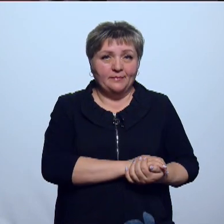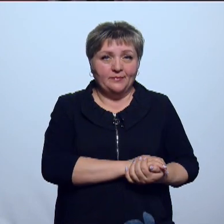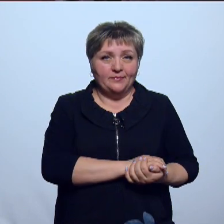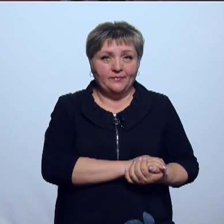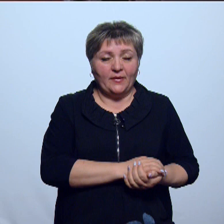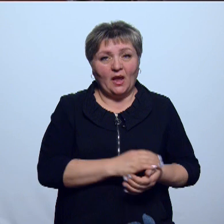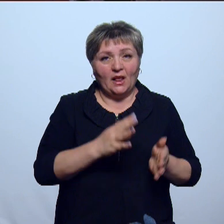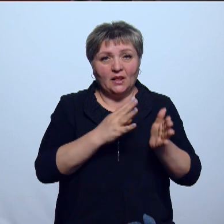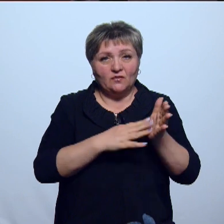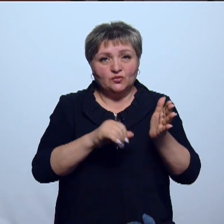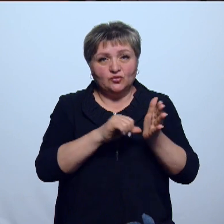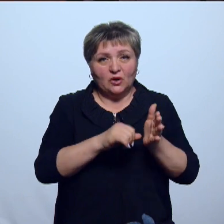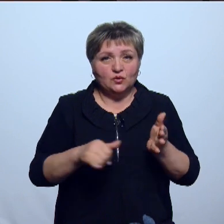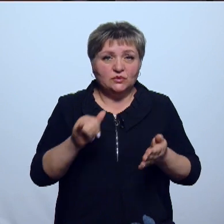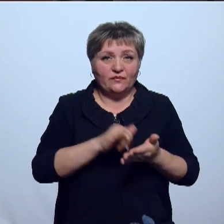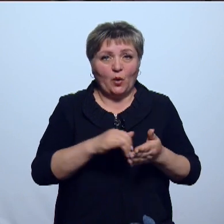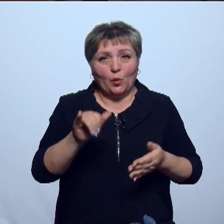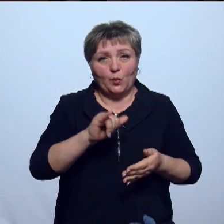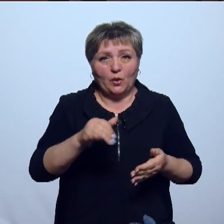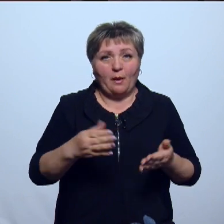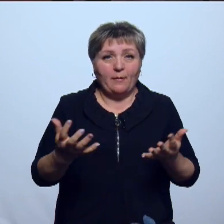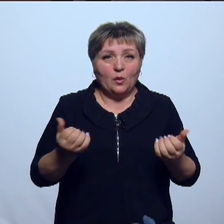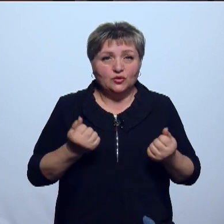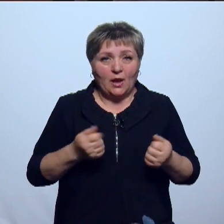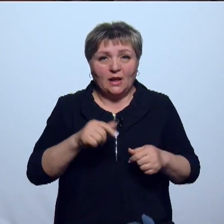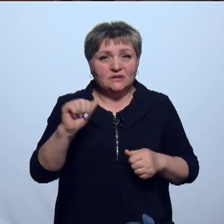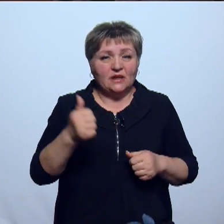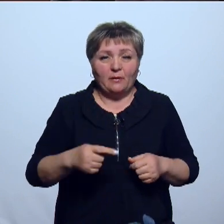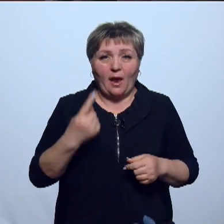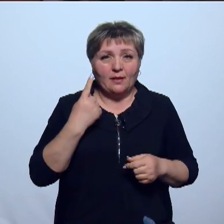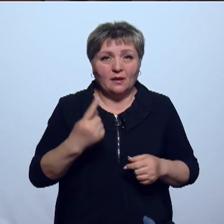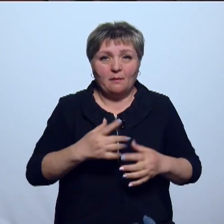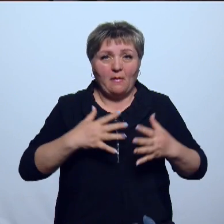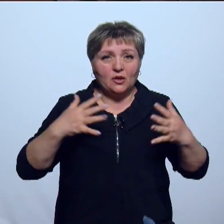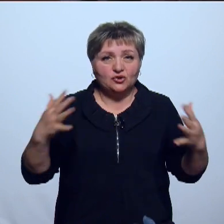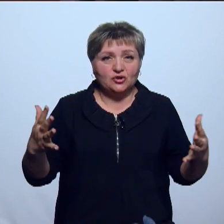96 автомобилей в Удмуртии получают. Это один из самых больших.